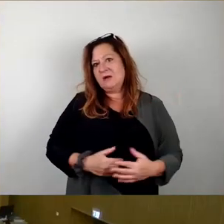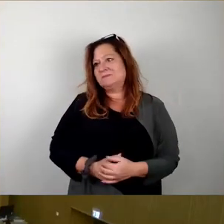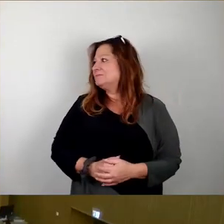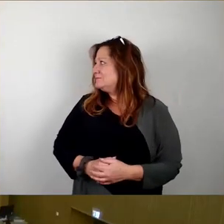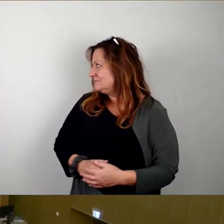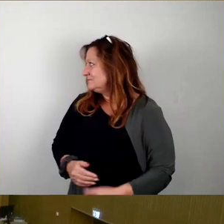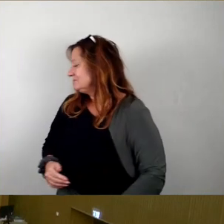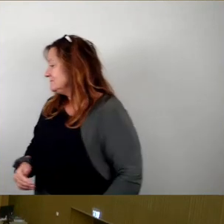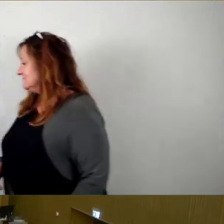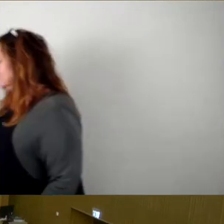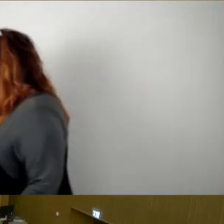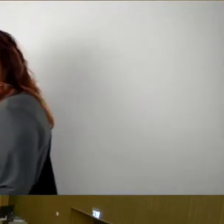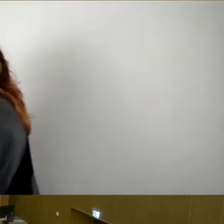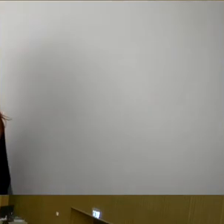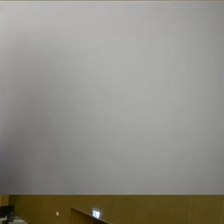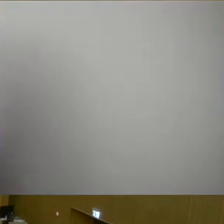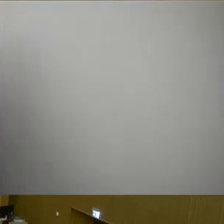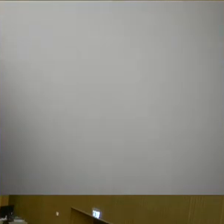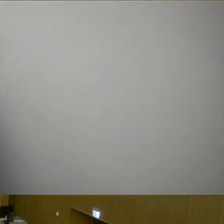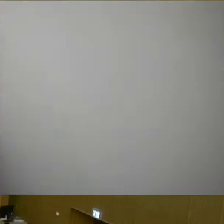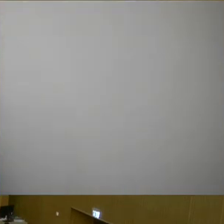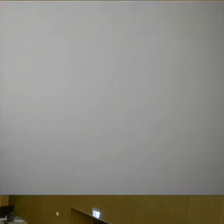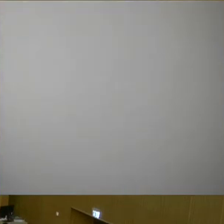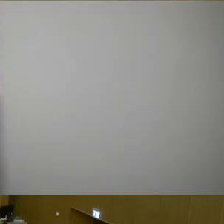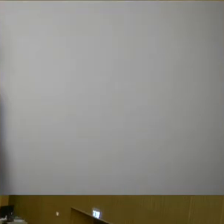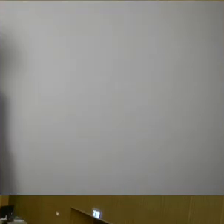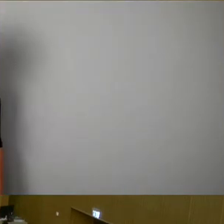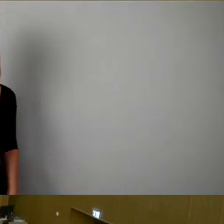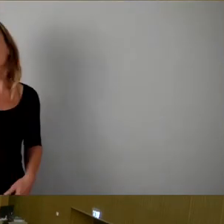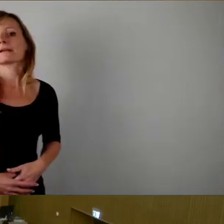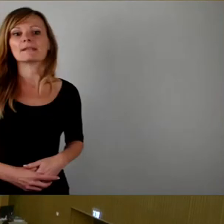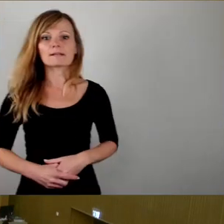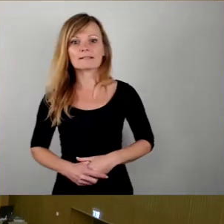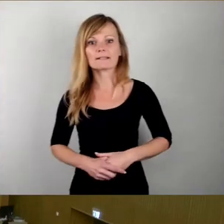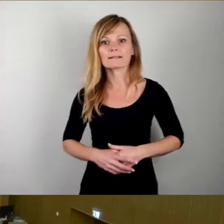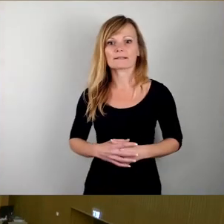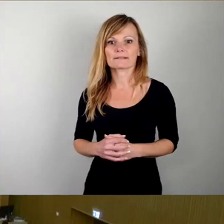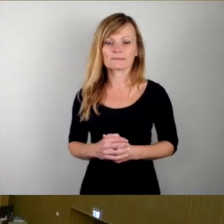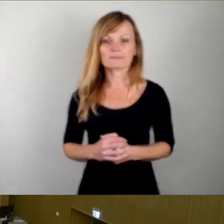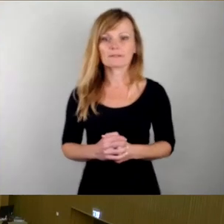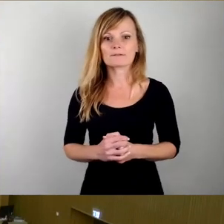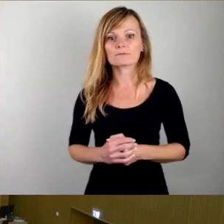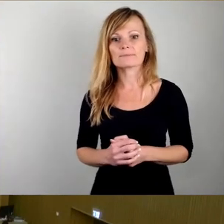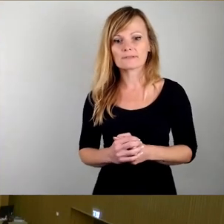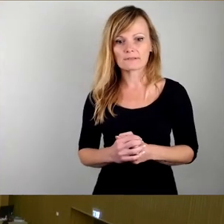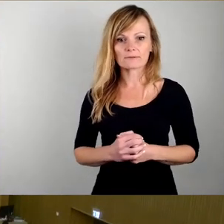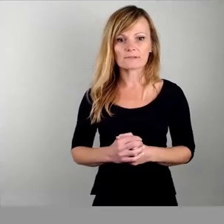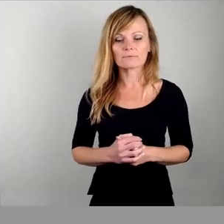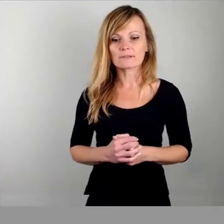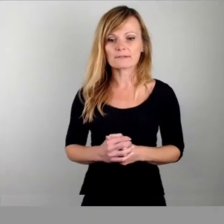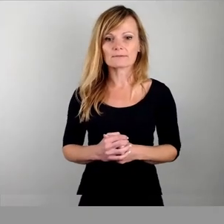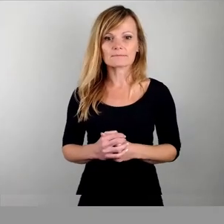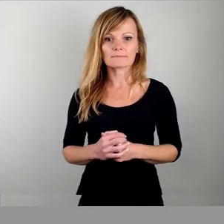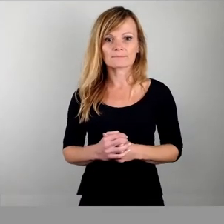Gibt es weitere Wortmeldungen? Sehe ich nicht. Kommen wir zur Abstimmung über den Federführer Ausschussbericht. Wer zustimmen möchte, bitte ich jetzt ums Stimmzeichen.